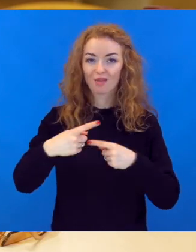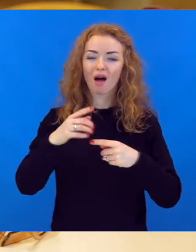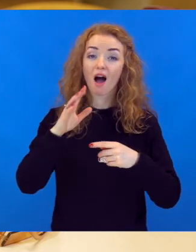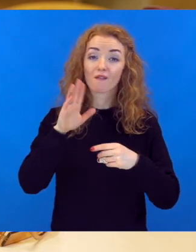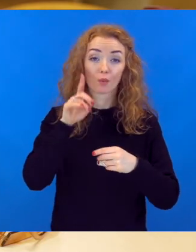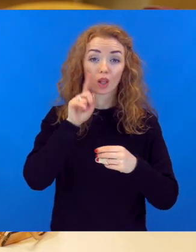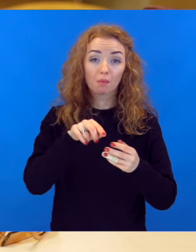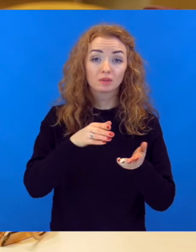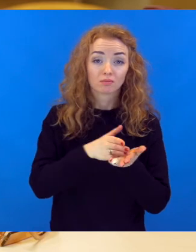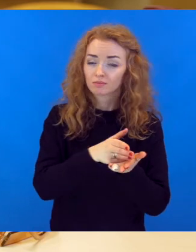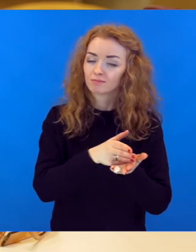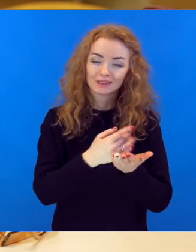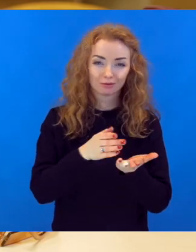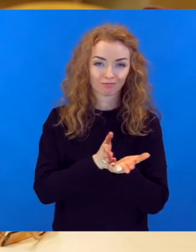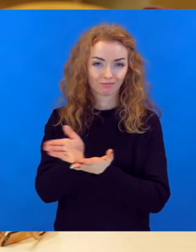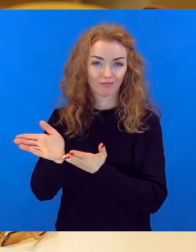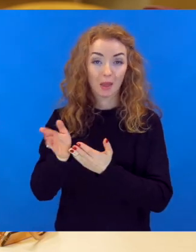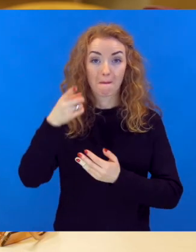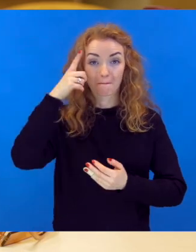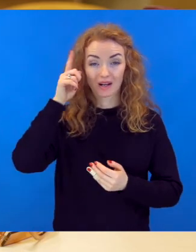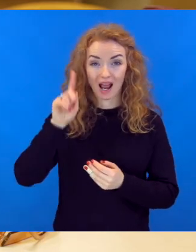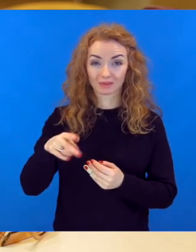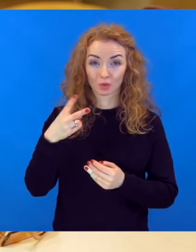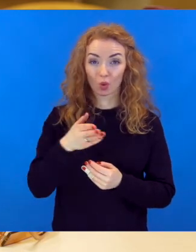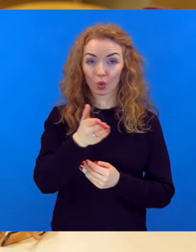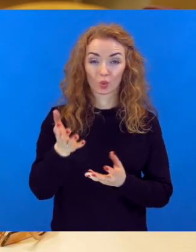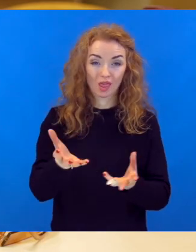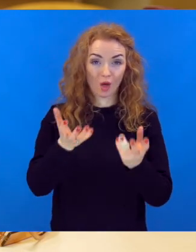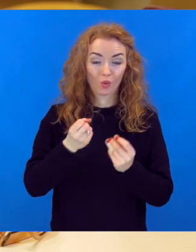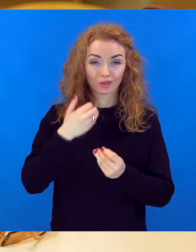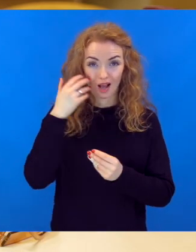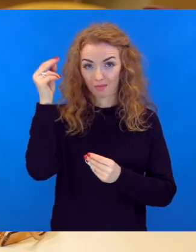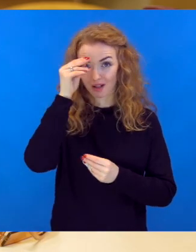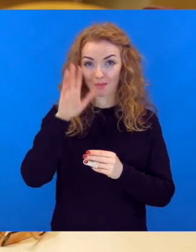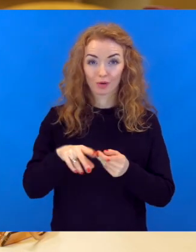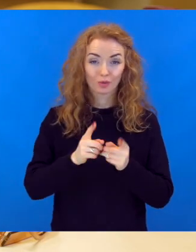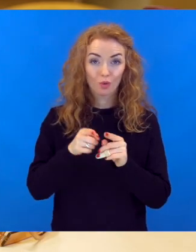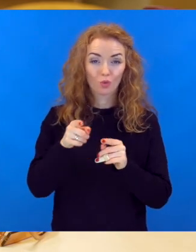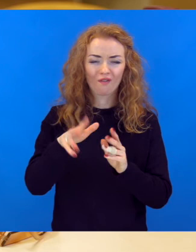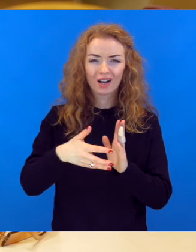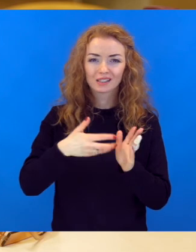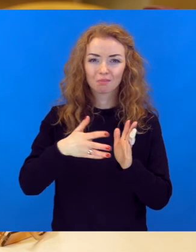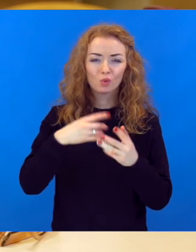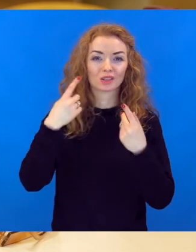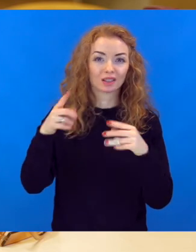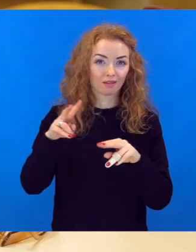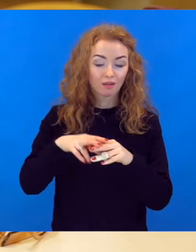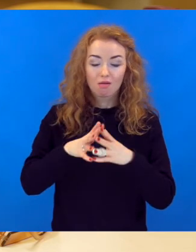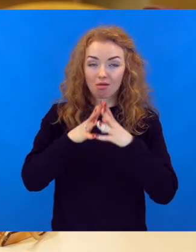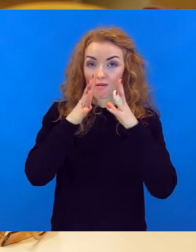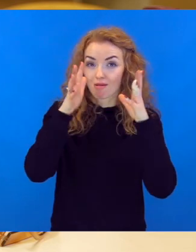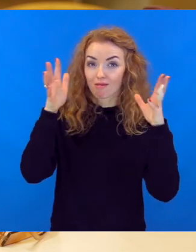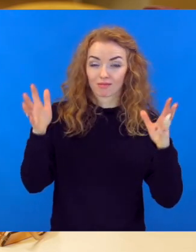Jebkurā gadījumā vienmēr tu vari atkāpties un darīt kaut ko citu. Jo ar tām prasmēm, ko tu iegūsti kā skolotājs mācoties, tās prasmes tu vari izmantot